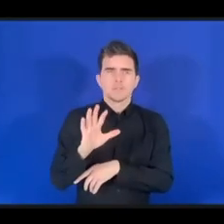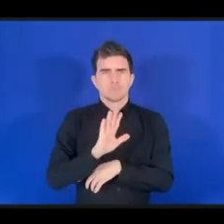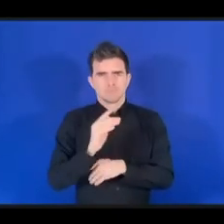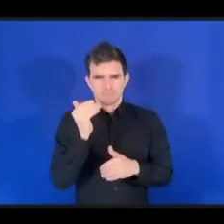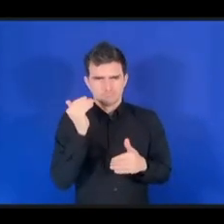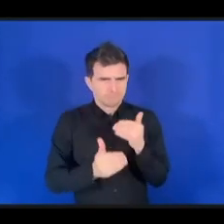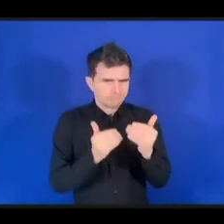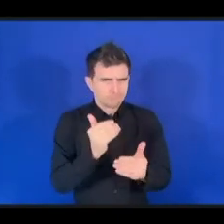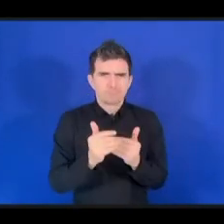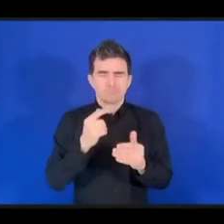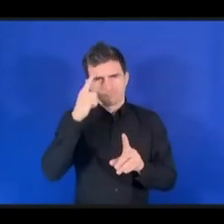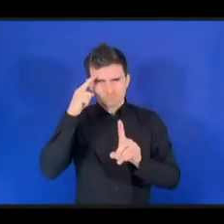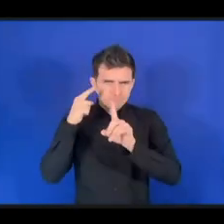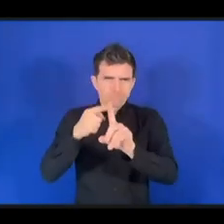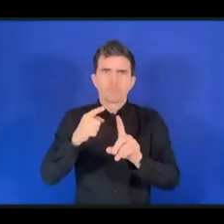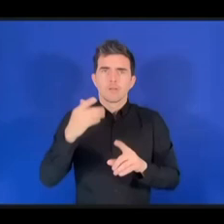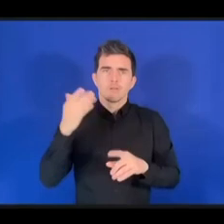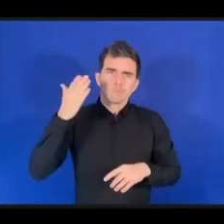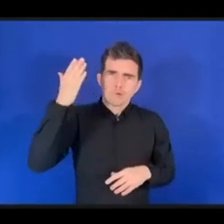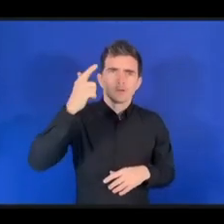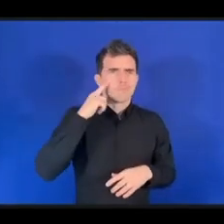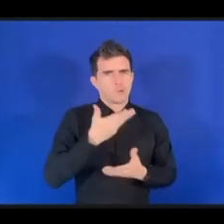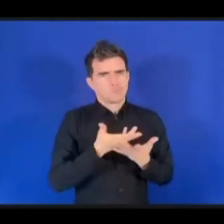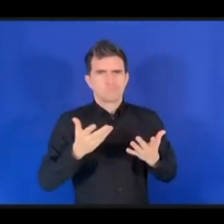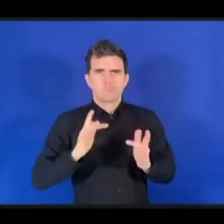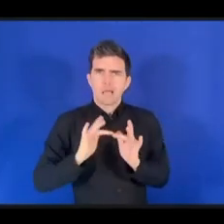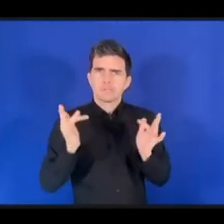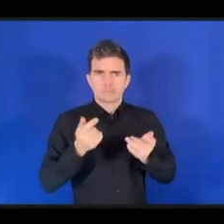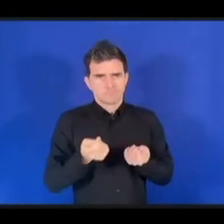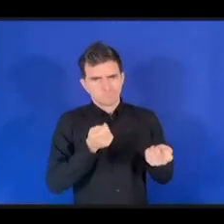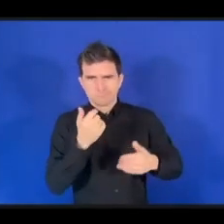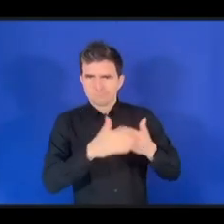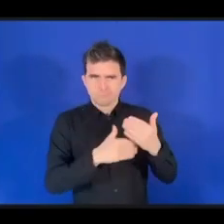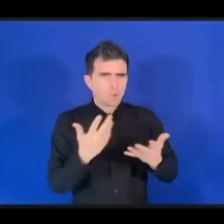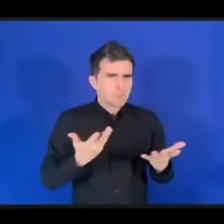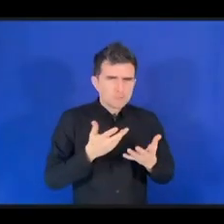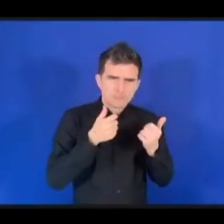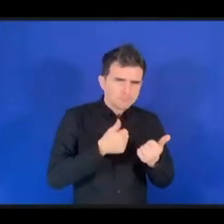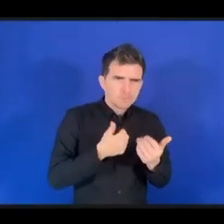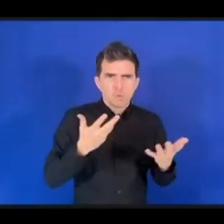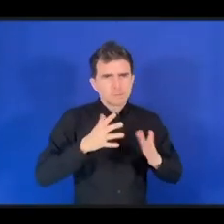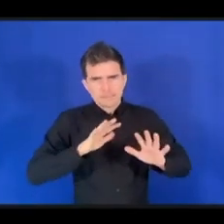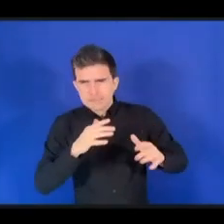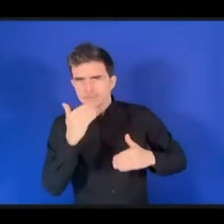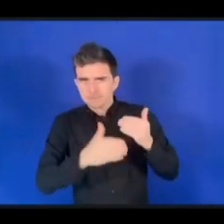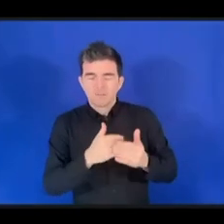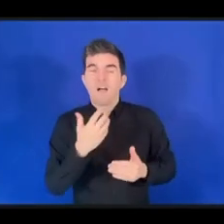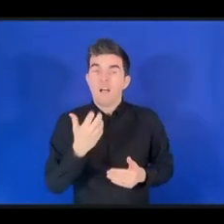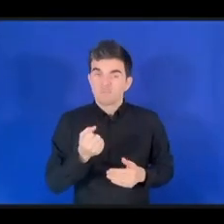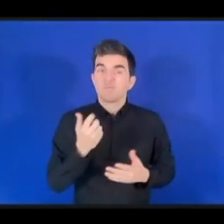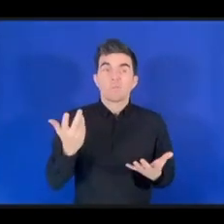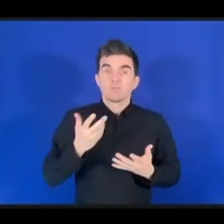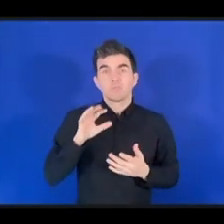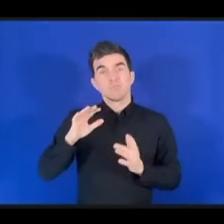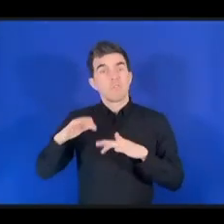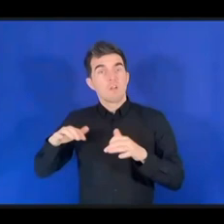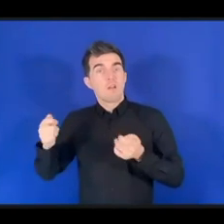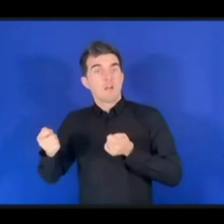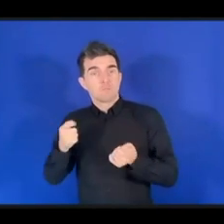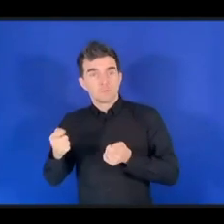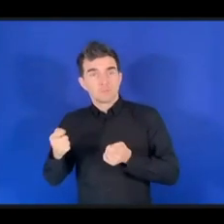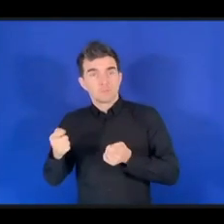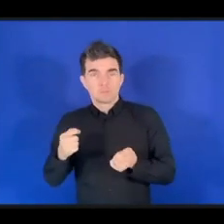том, что результативно, что нет в основных государствах, и в том, что касается многостороннего подхода,